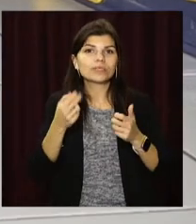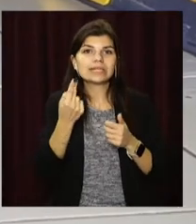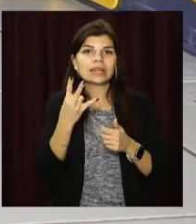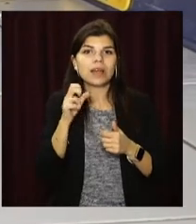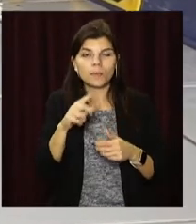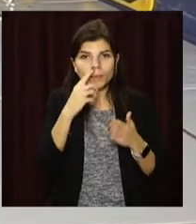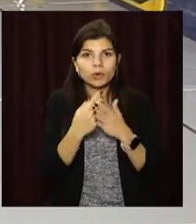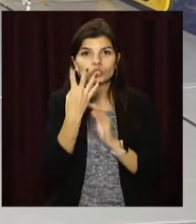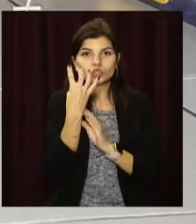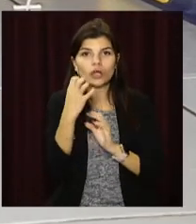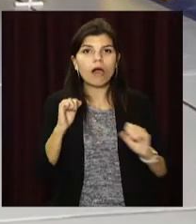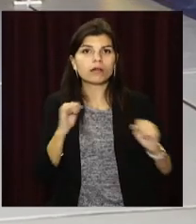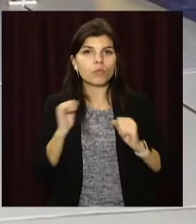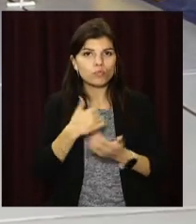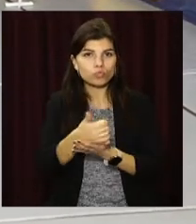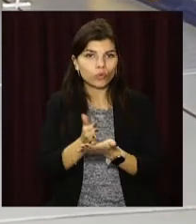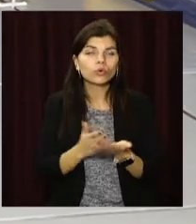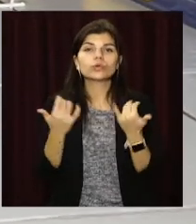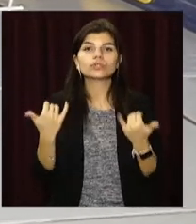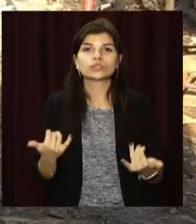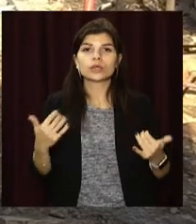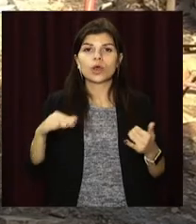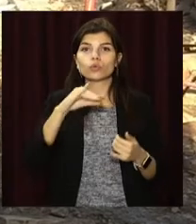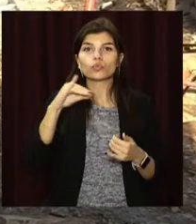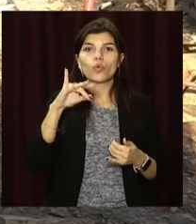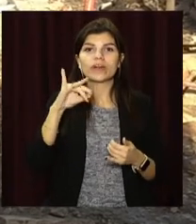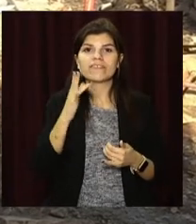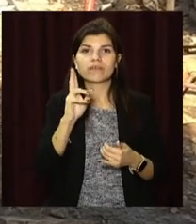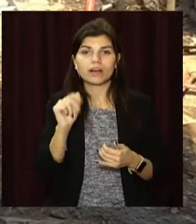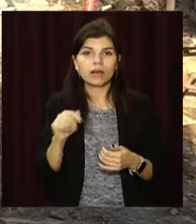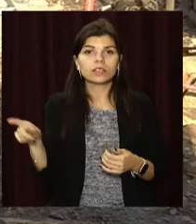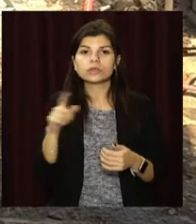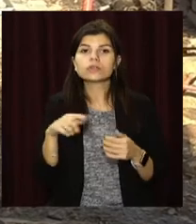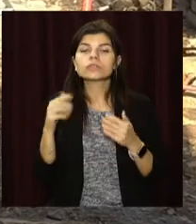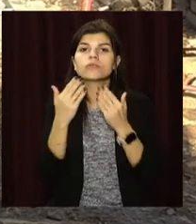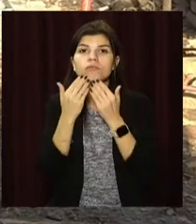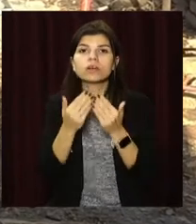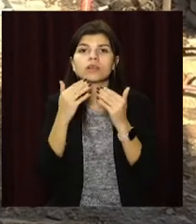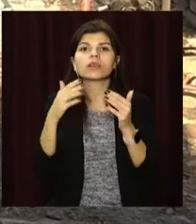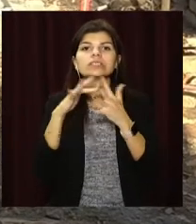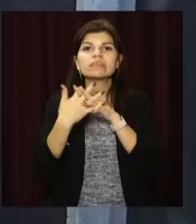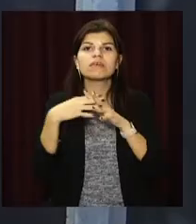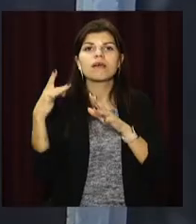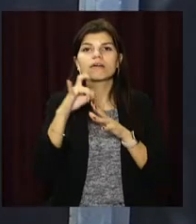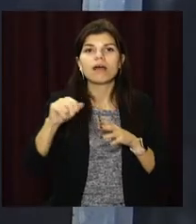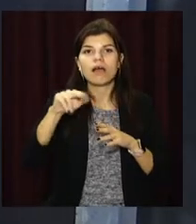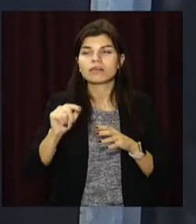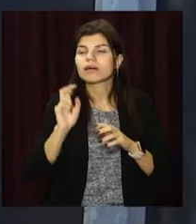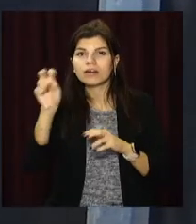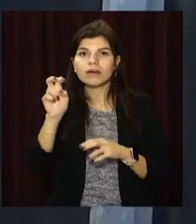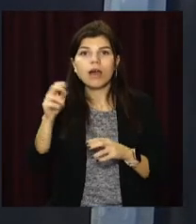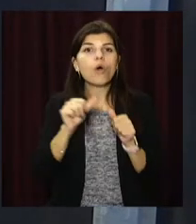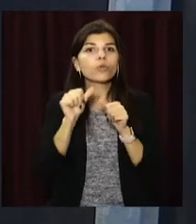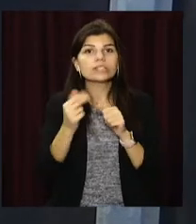СНАПі майже 400 адмінпослуг. Нині мешканці Юр'ївської громади звертаються по них до селищної ради. Окремого приміщення